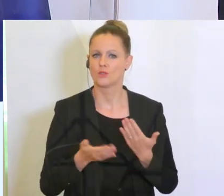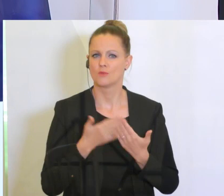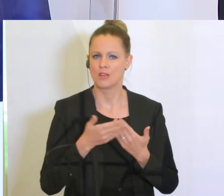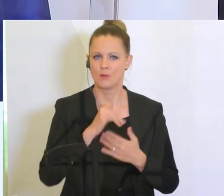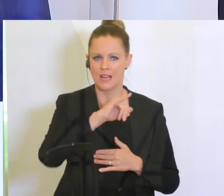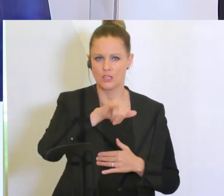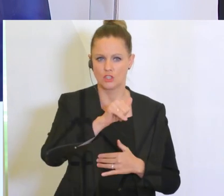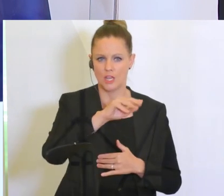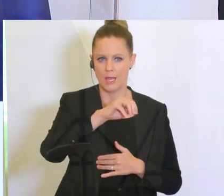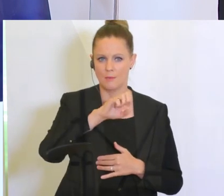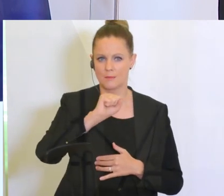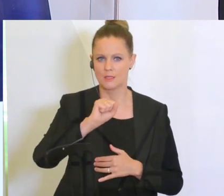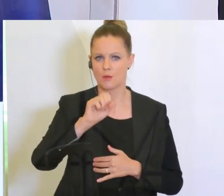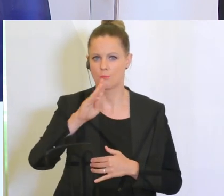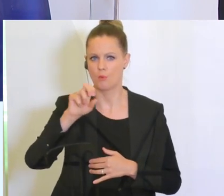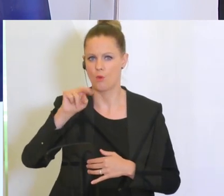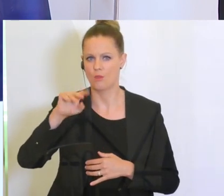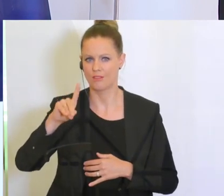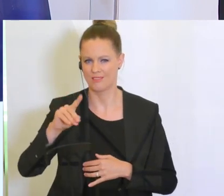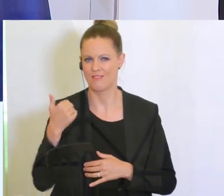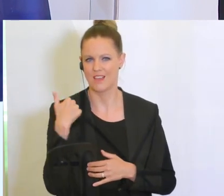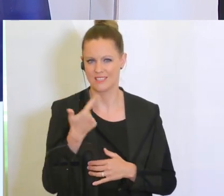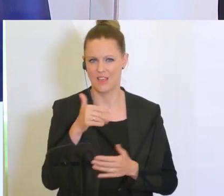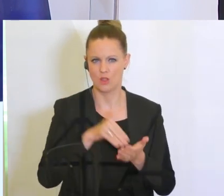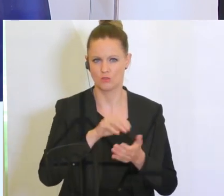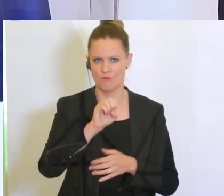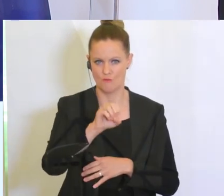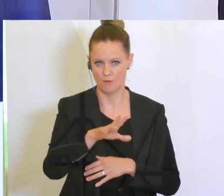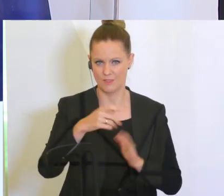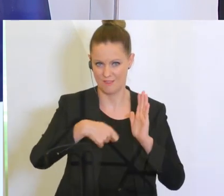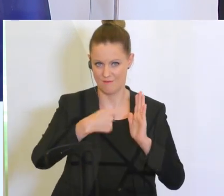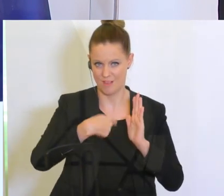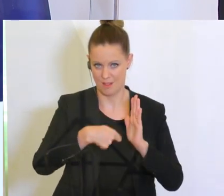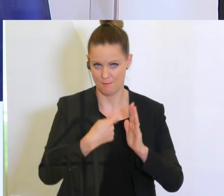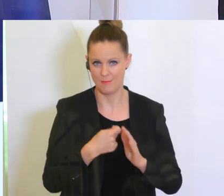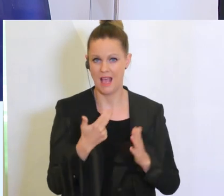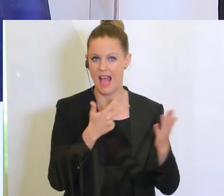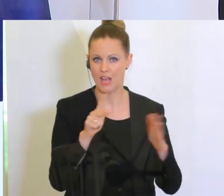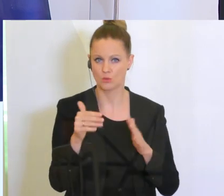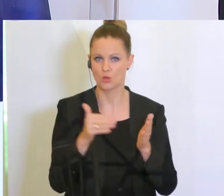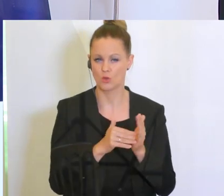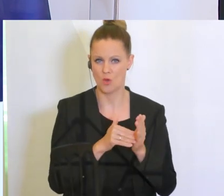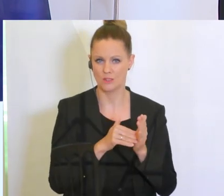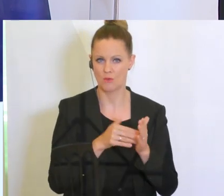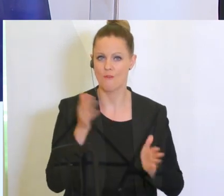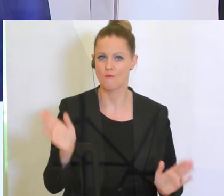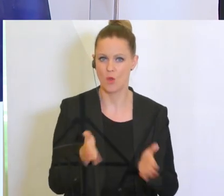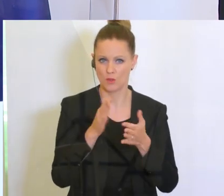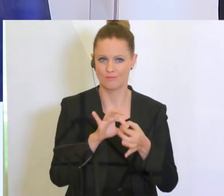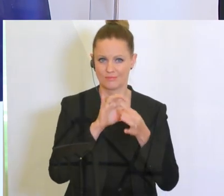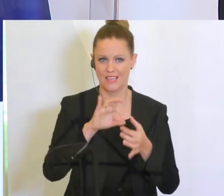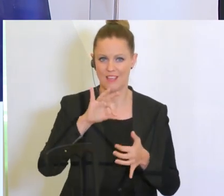James Bond, dem James Bond Film Spectrum im Jahr 2015, hat bei 800.000 Euro FISA-Förderung